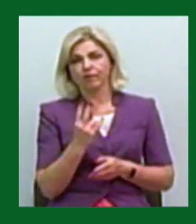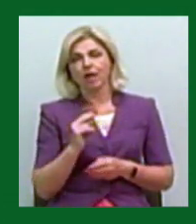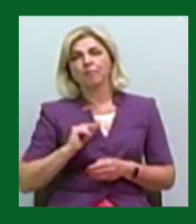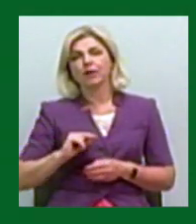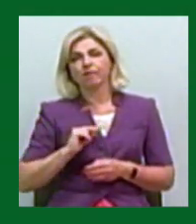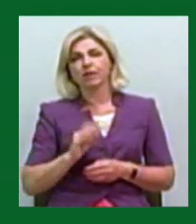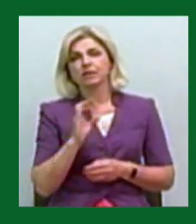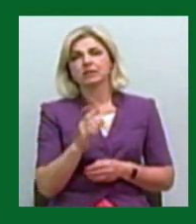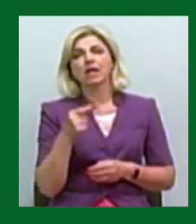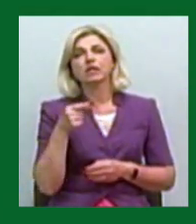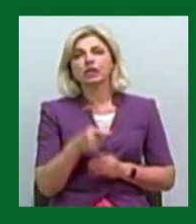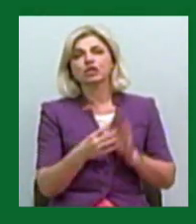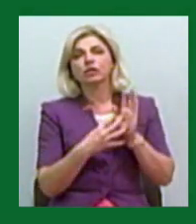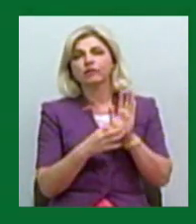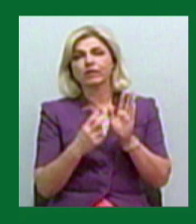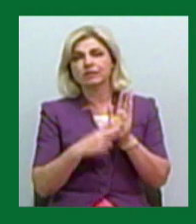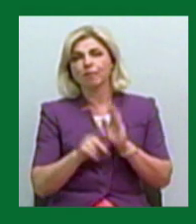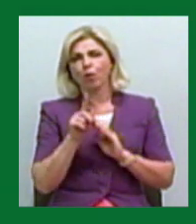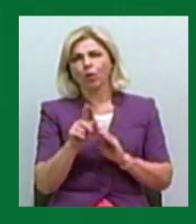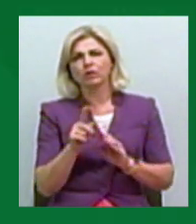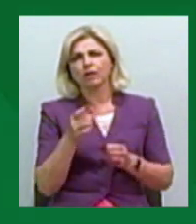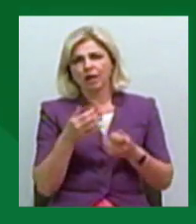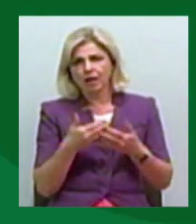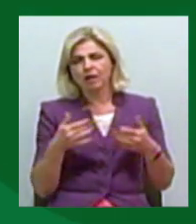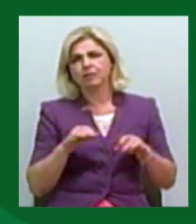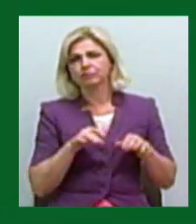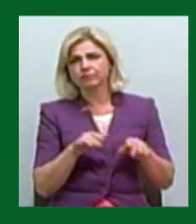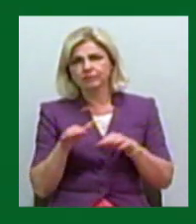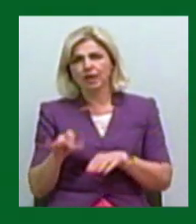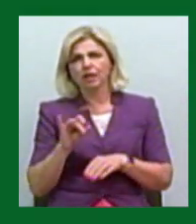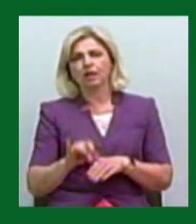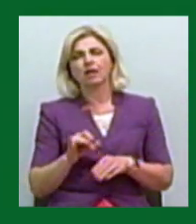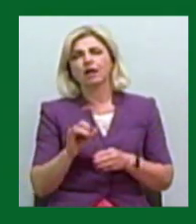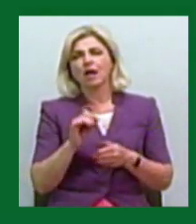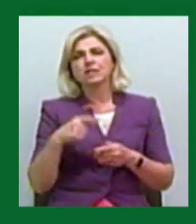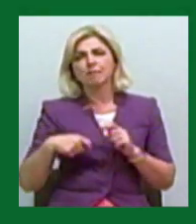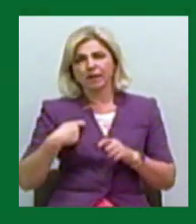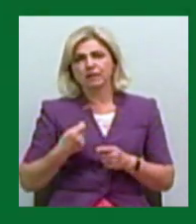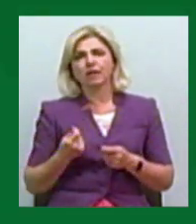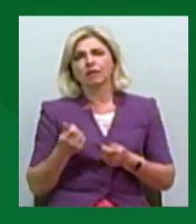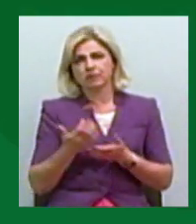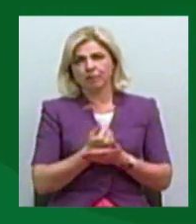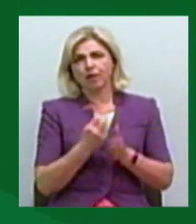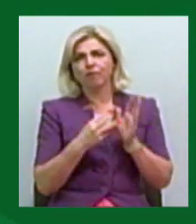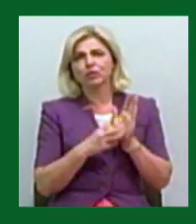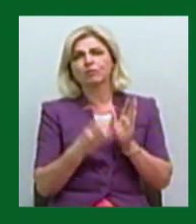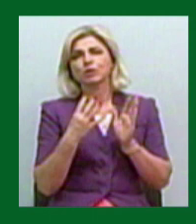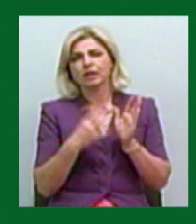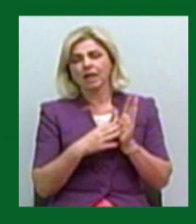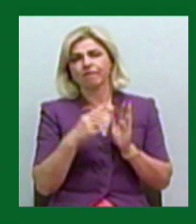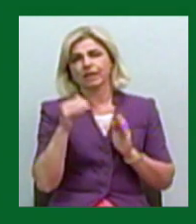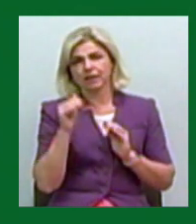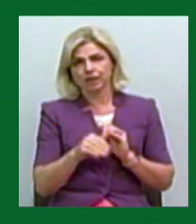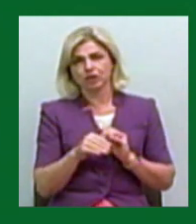працювали з 1971 провадженням та допомогли стягнути з правопорушників відшкодування збитків на 979 тисяч 13 гривень.